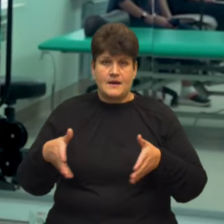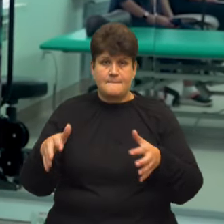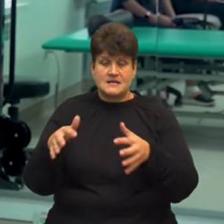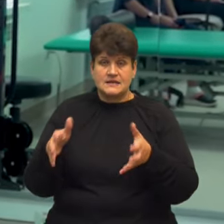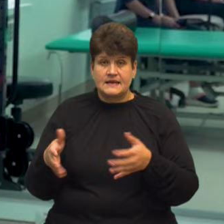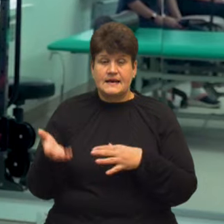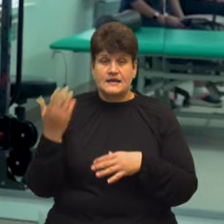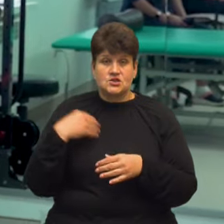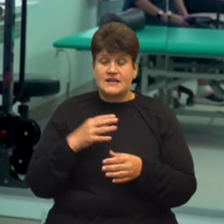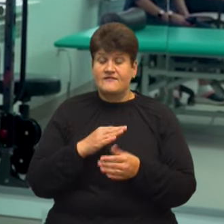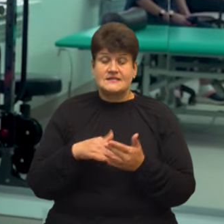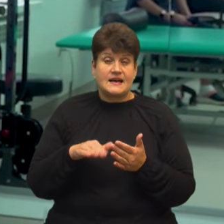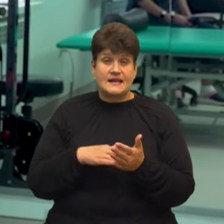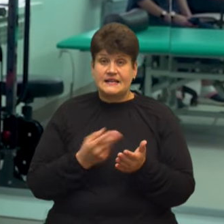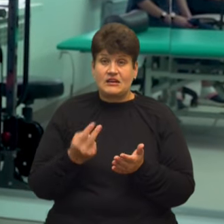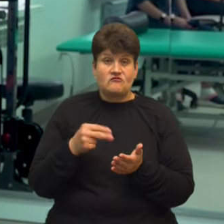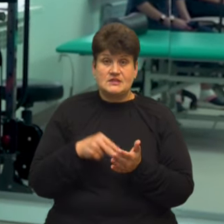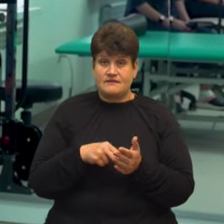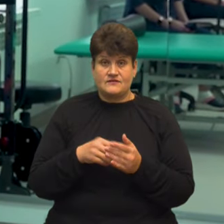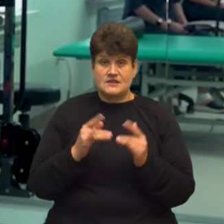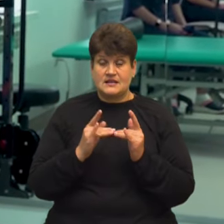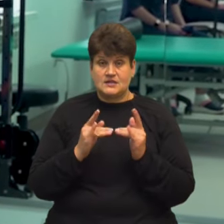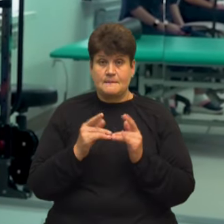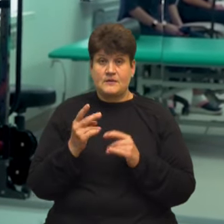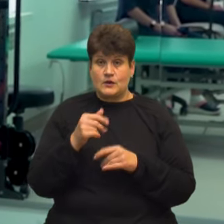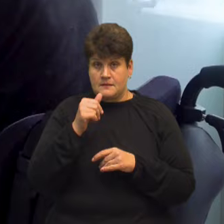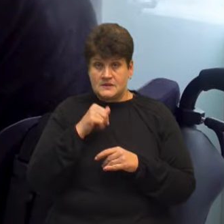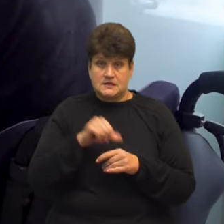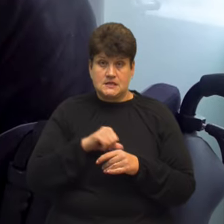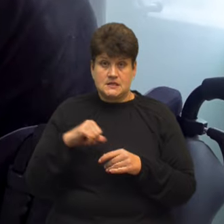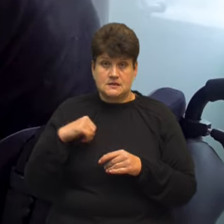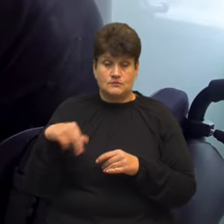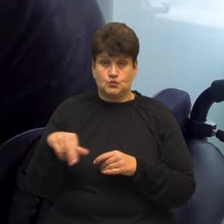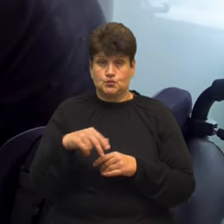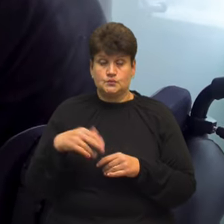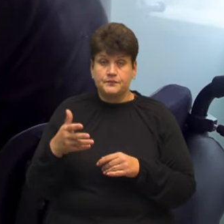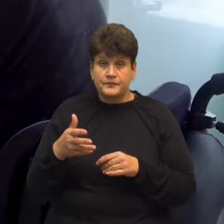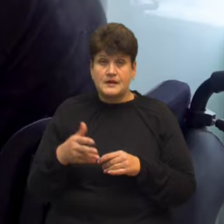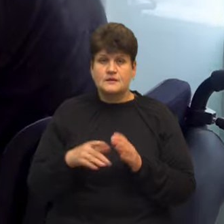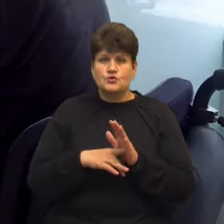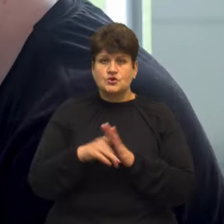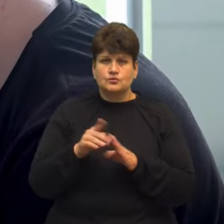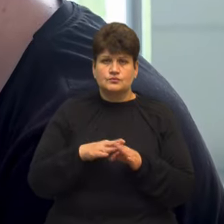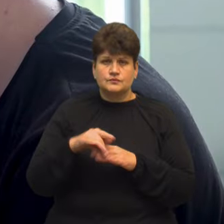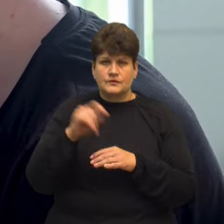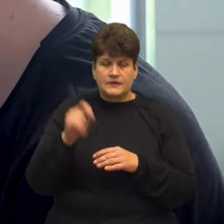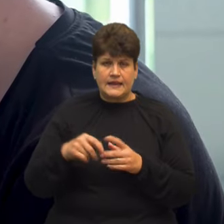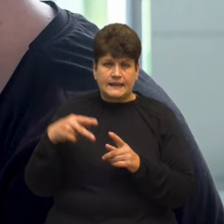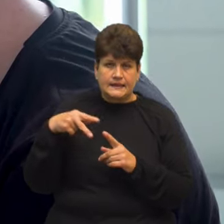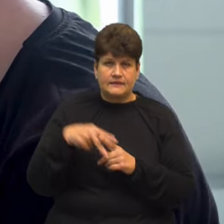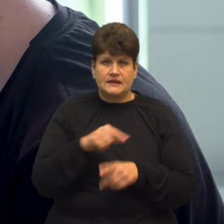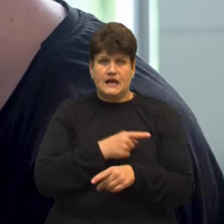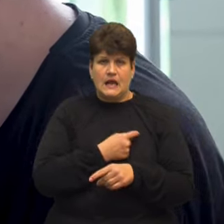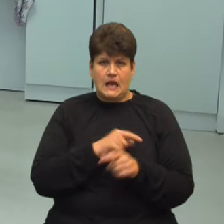взагалі не вставав з ліжка перших півтора місяця, то зараз самостійно рухаюся Спочатку повномасштабного вторгнення навантаження на лікарню